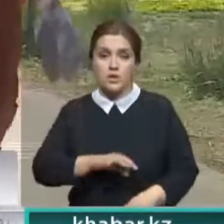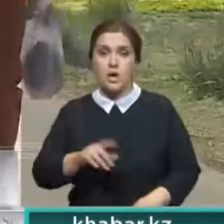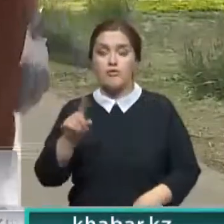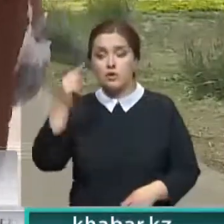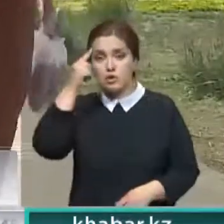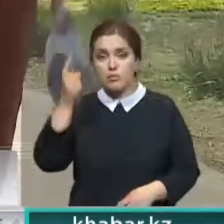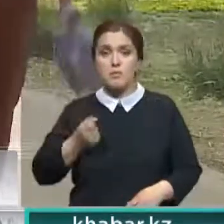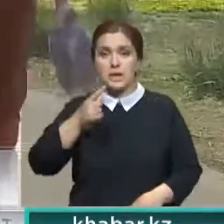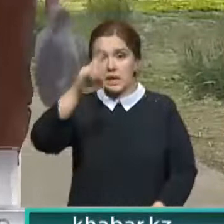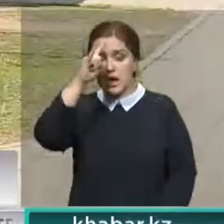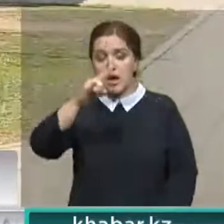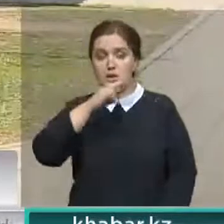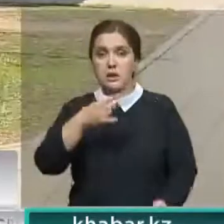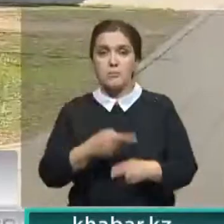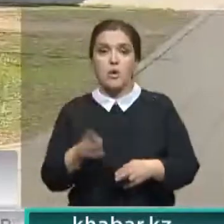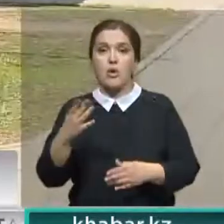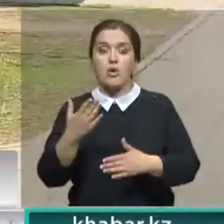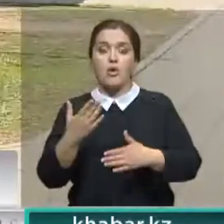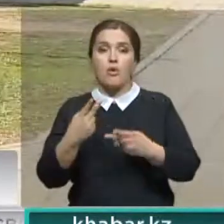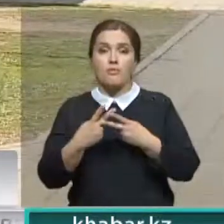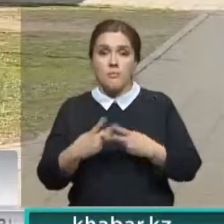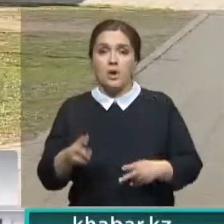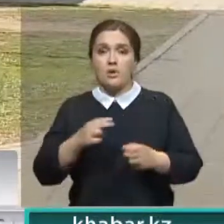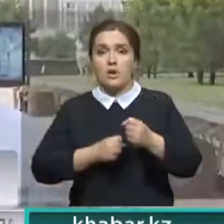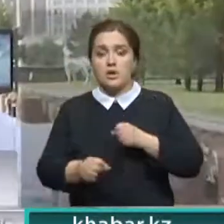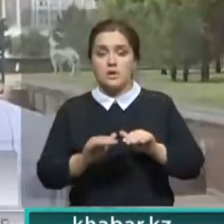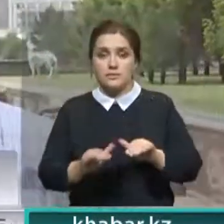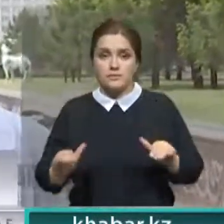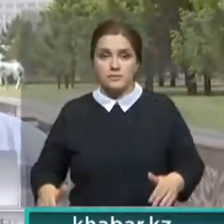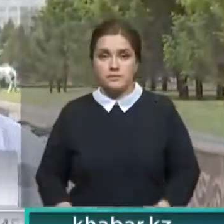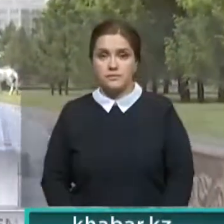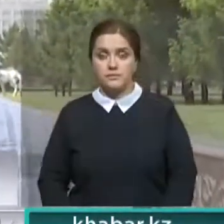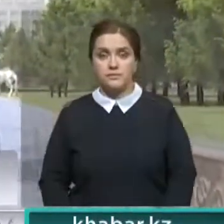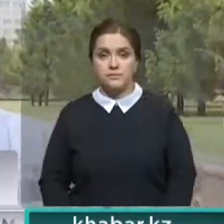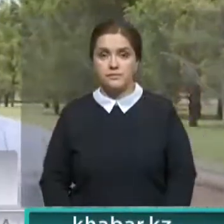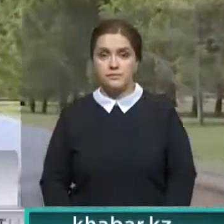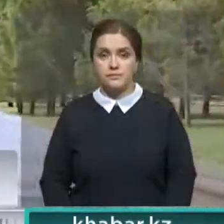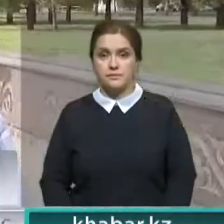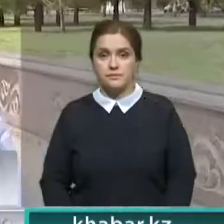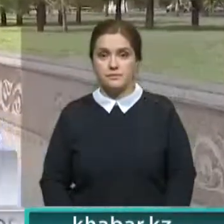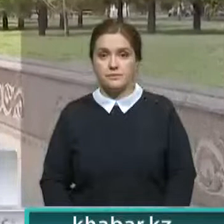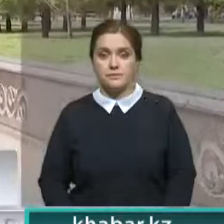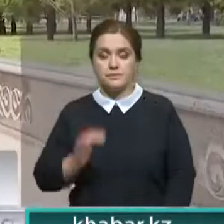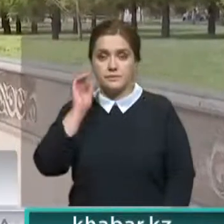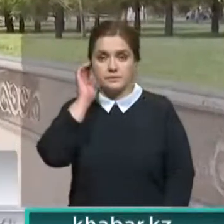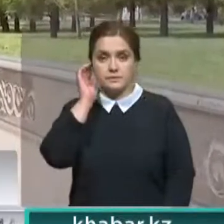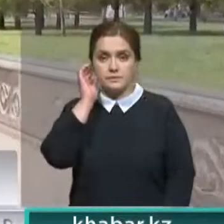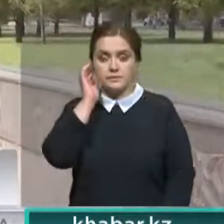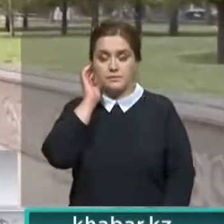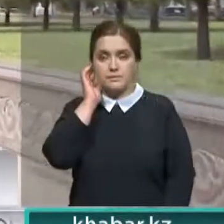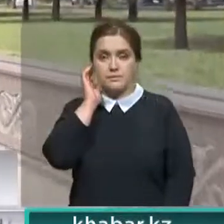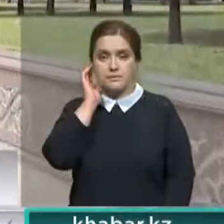думают некоторые казахстанцы о выходе на свободу педофилов. В нашем обществе такие не справляются. Кастрация,